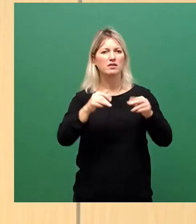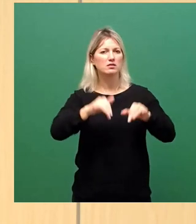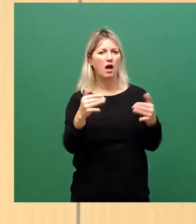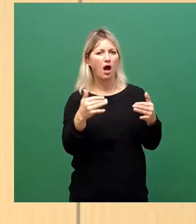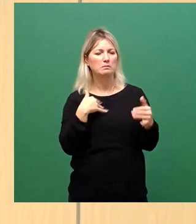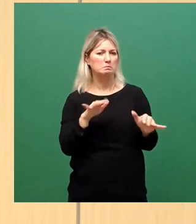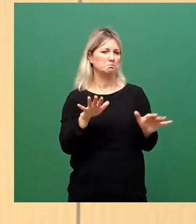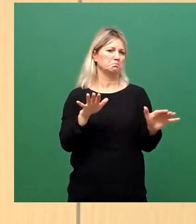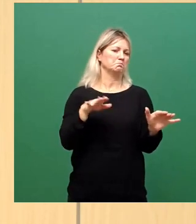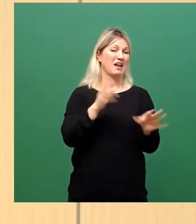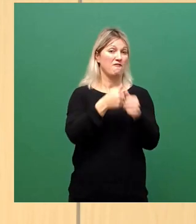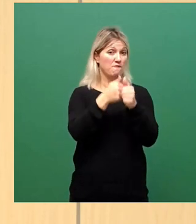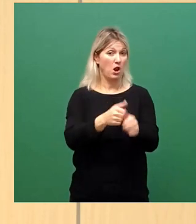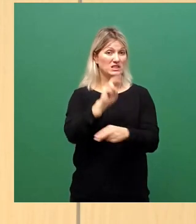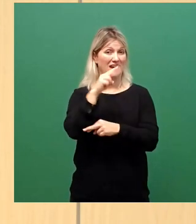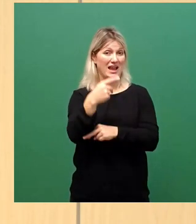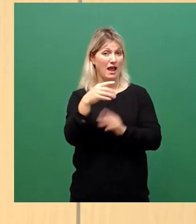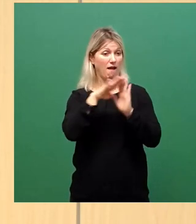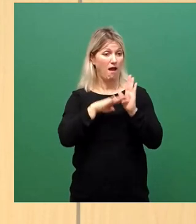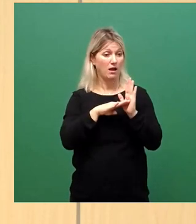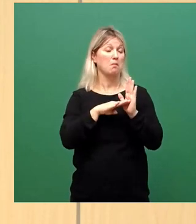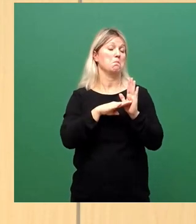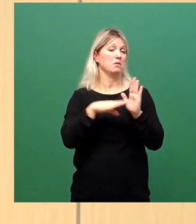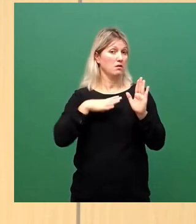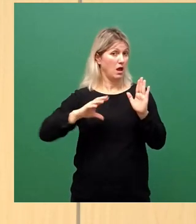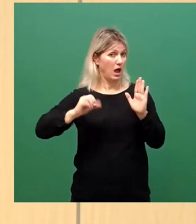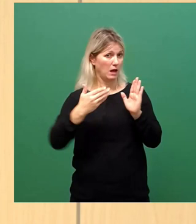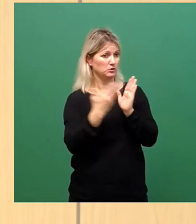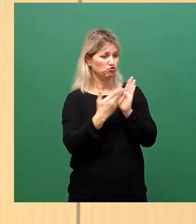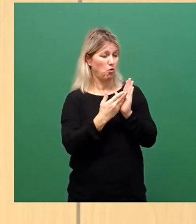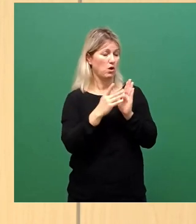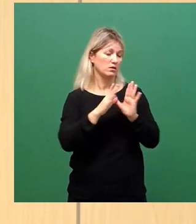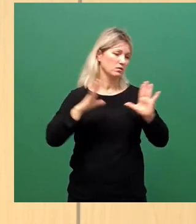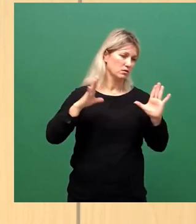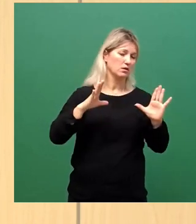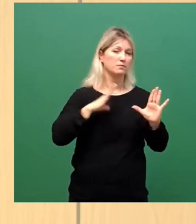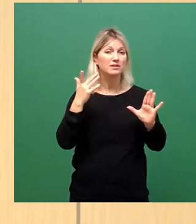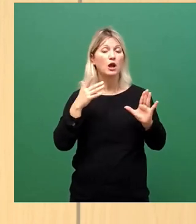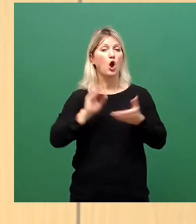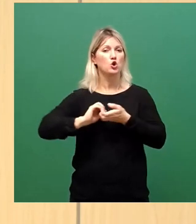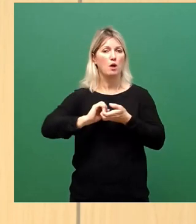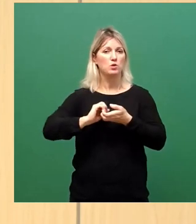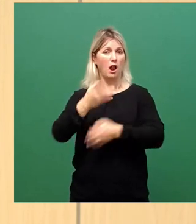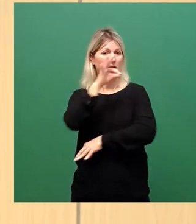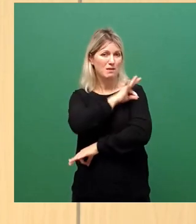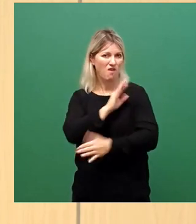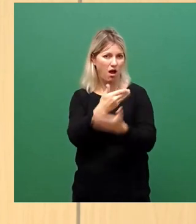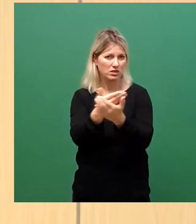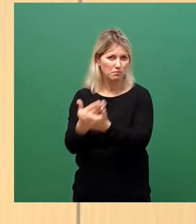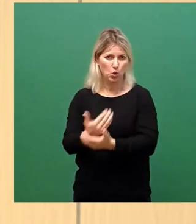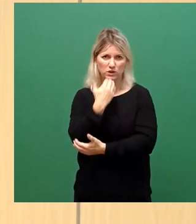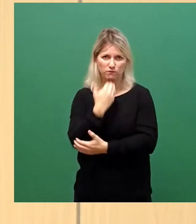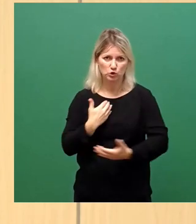eingehalten wären, habe ich jetzt selber schon erlebt. Wir möchten kommunale Impfangebote, wir möchten vor allem, dass